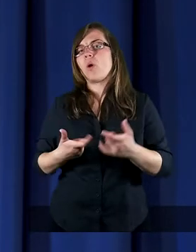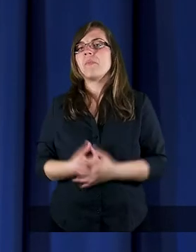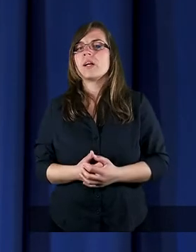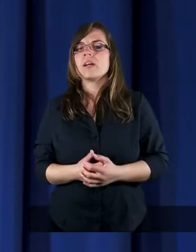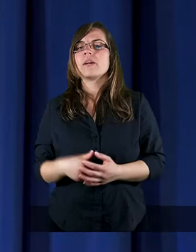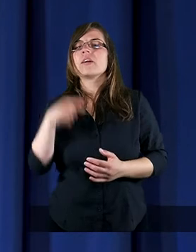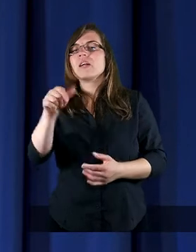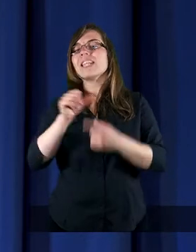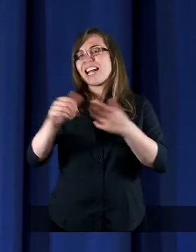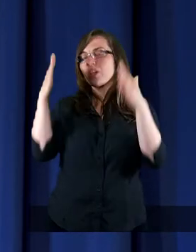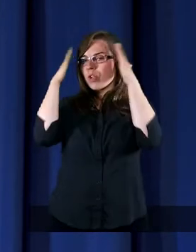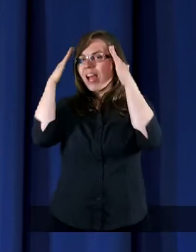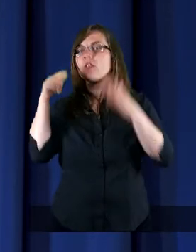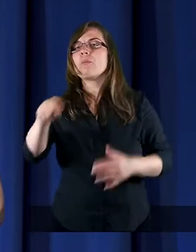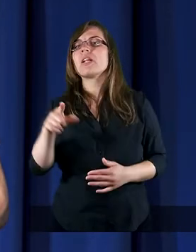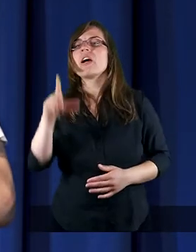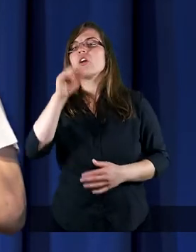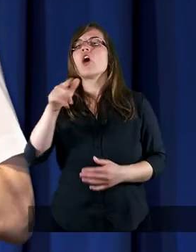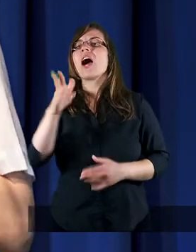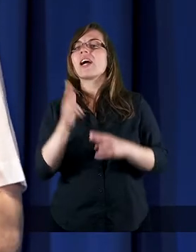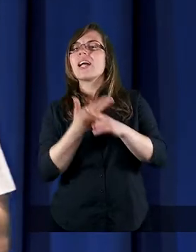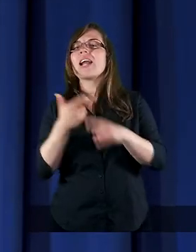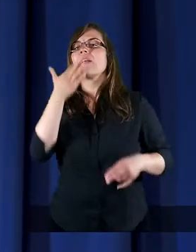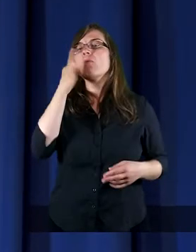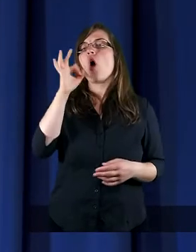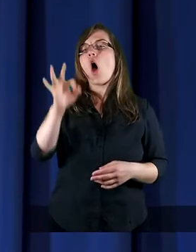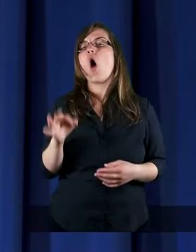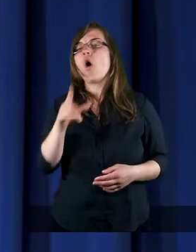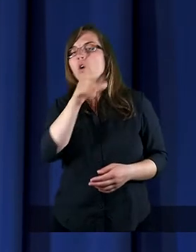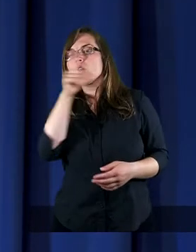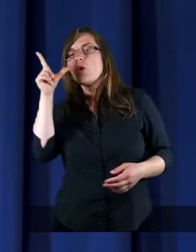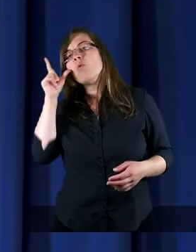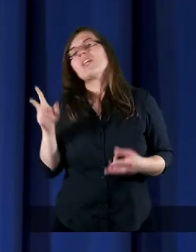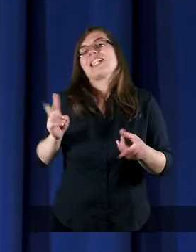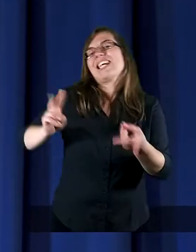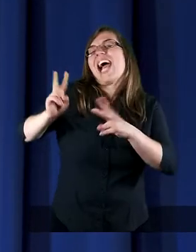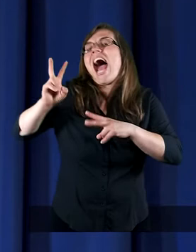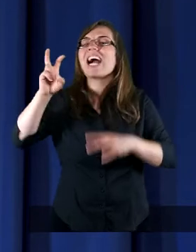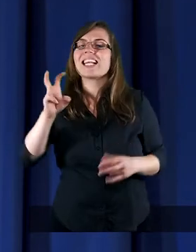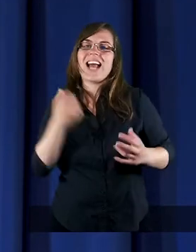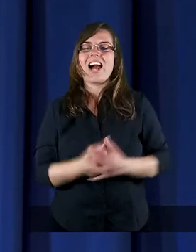Czy jesteśmy świadomi tego, że gdy mówimy o ludzkich reakcjach,